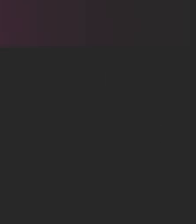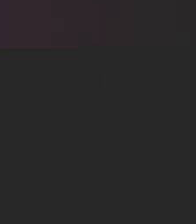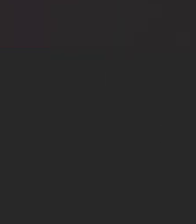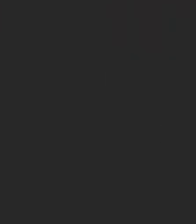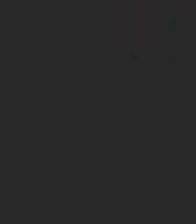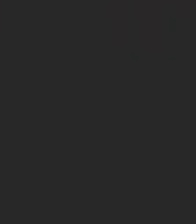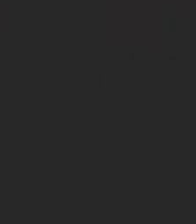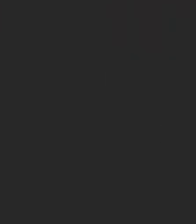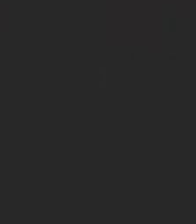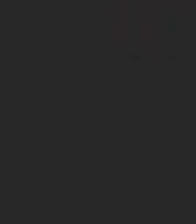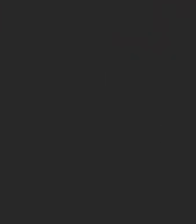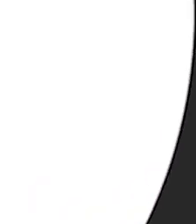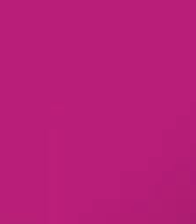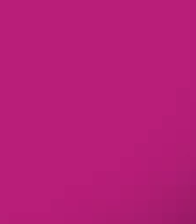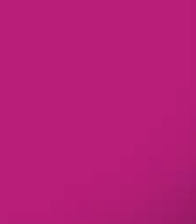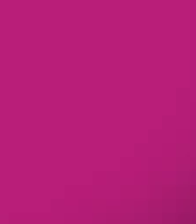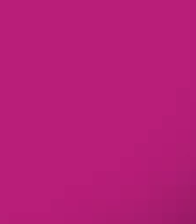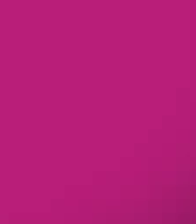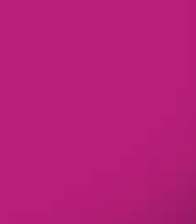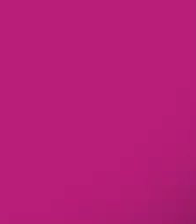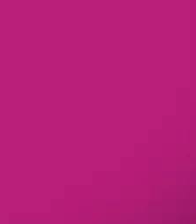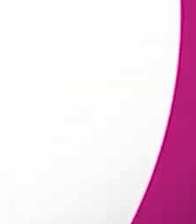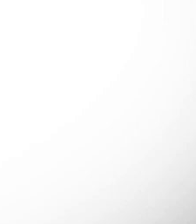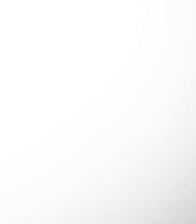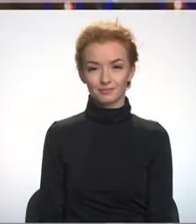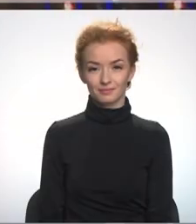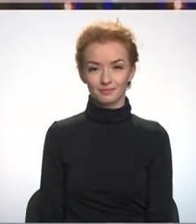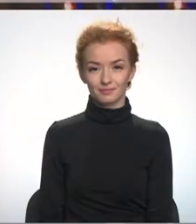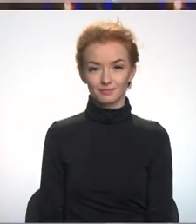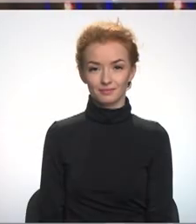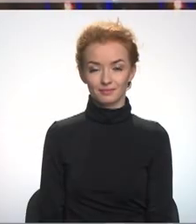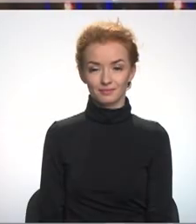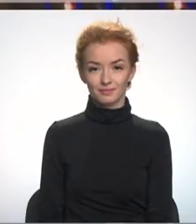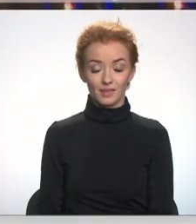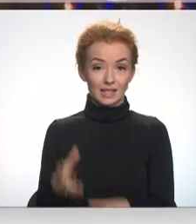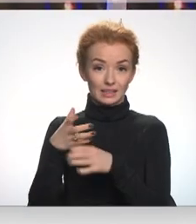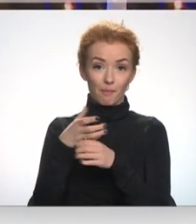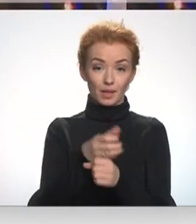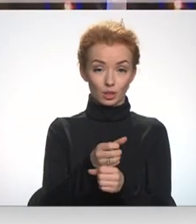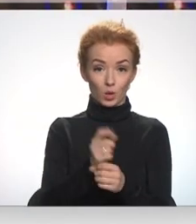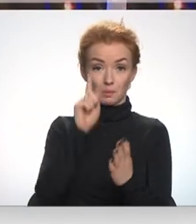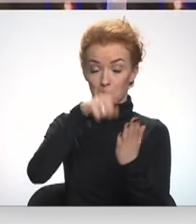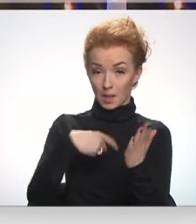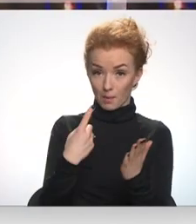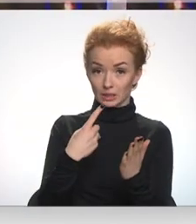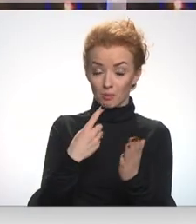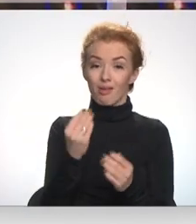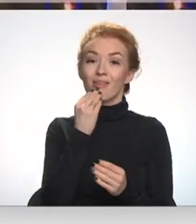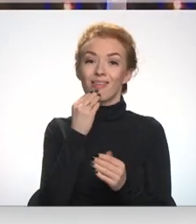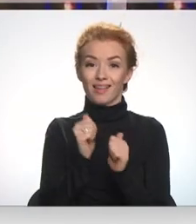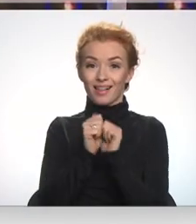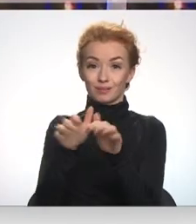Re! Viss ēters ir te! Samazinoties pieprasījumam pēc ēdiena